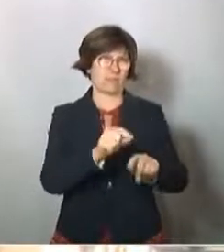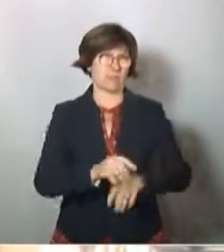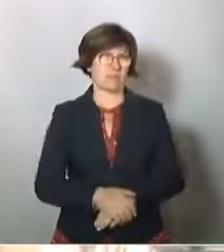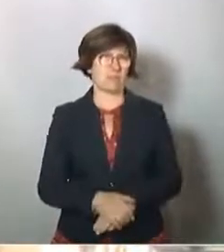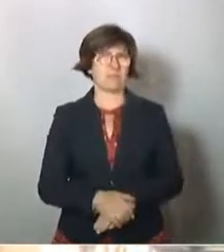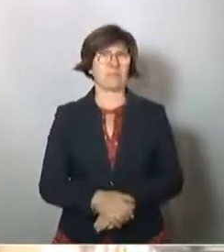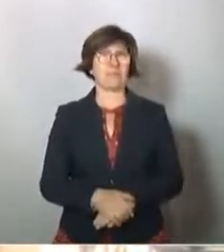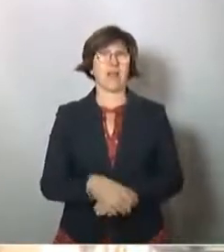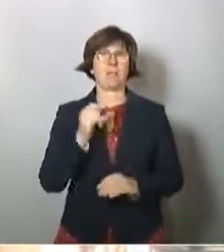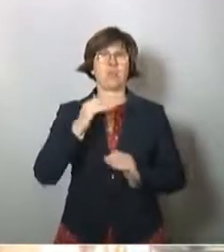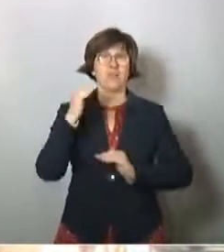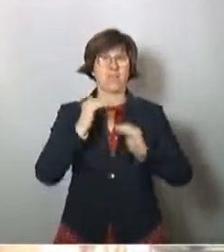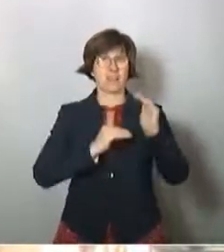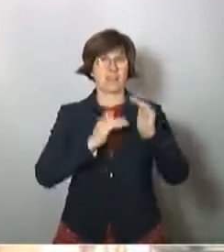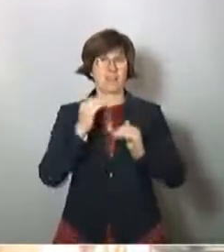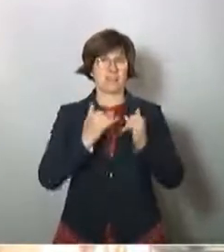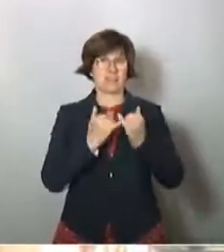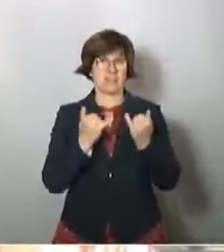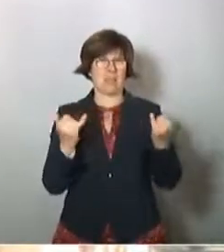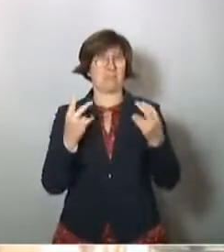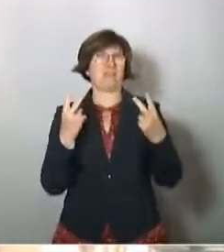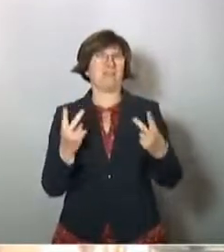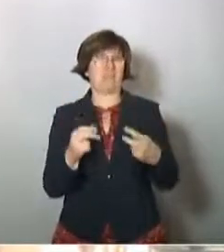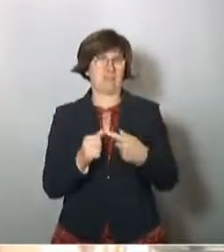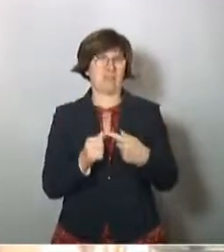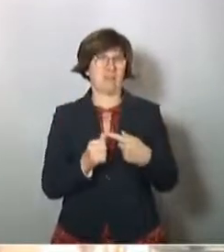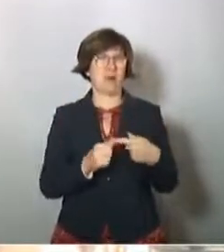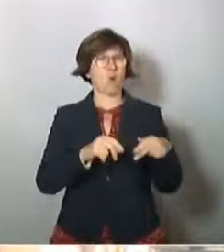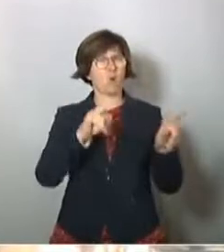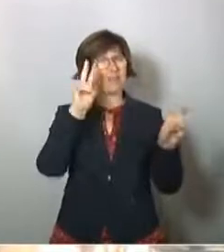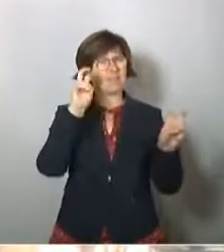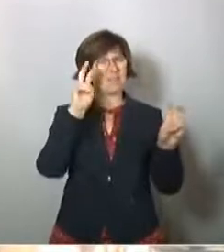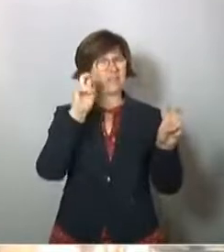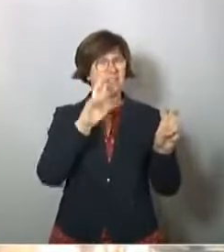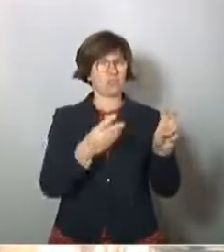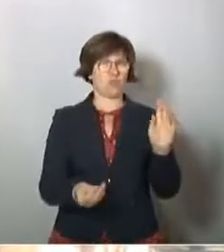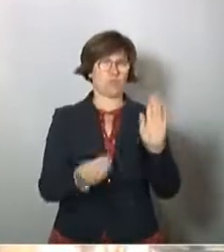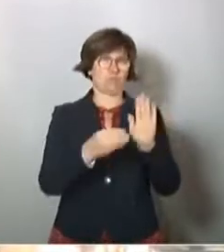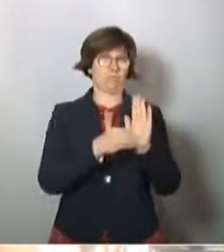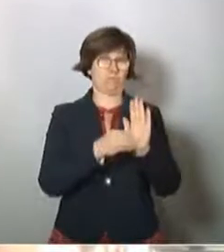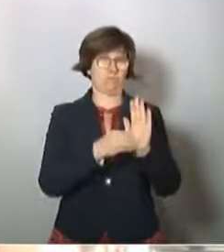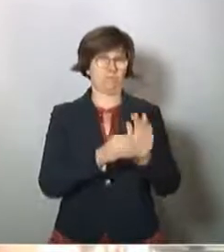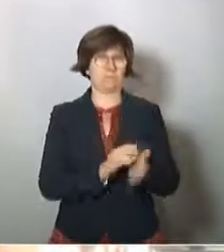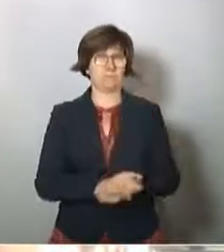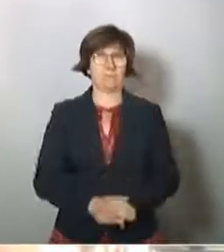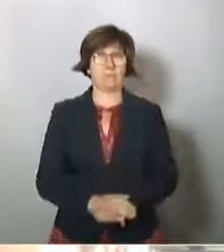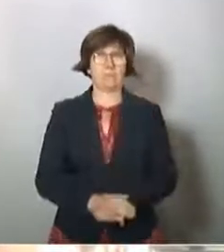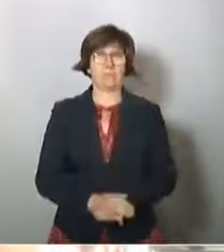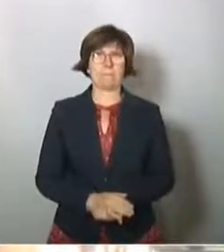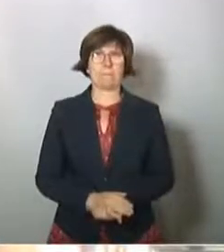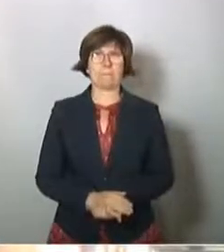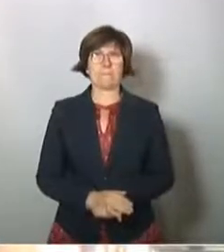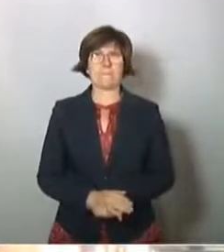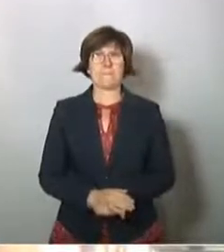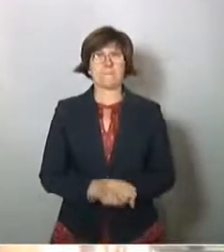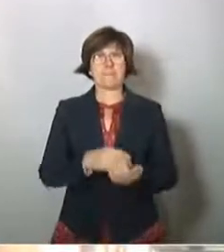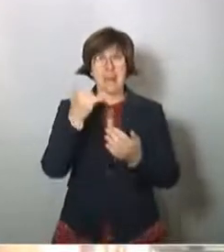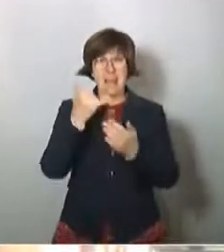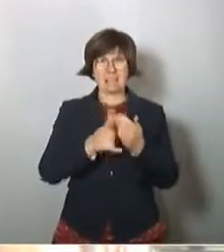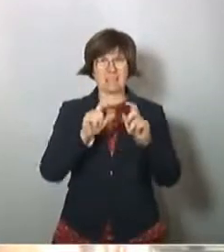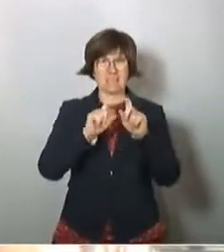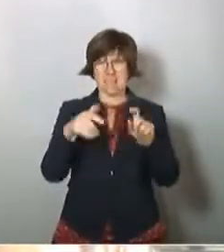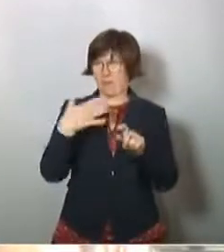Also diese Verhältnismäßigkeit ist ganz wichtig. Die ist ja auch im Titel hier schon angelegt. Was wir zum Schluss gerade noch hier